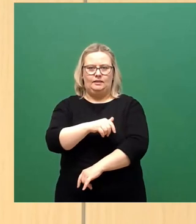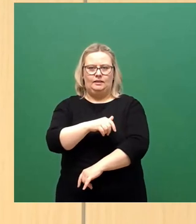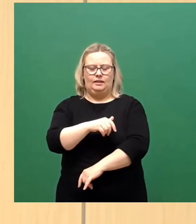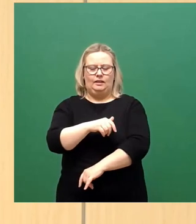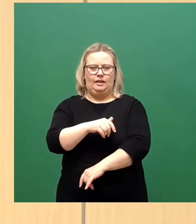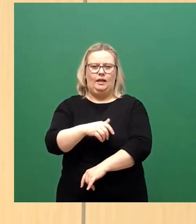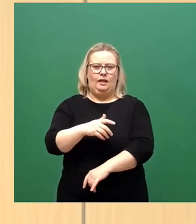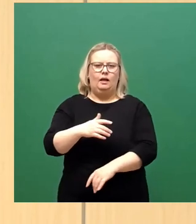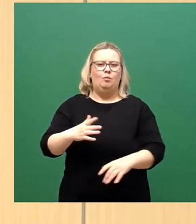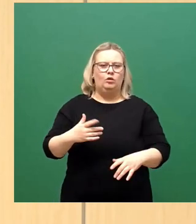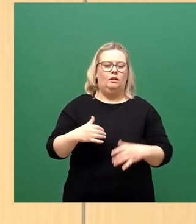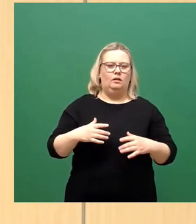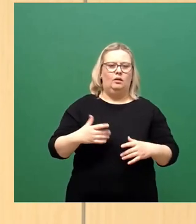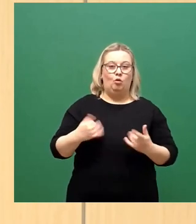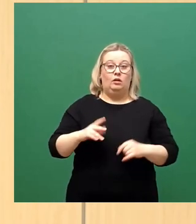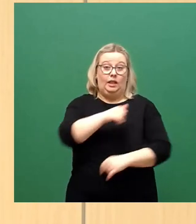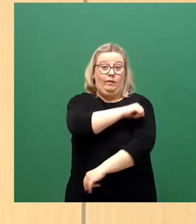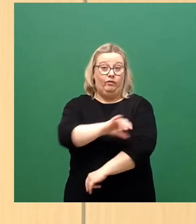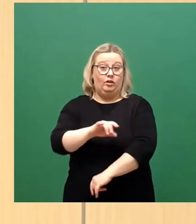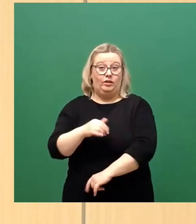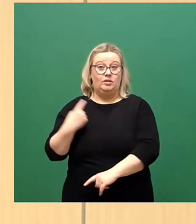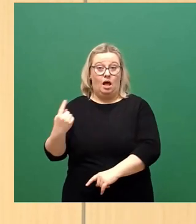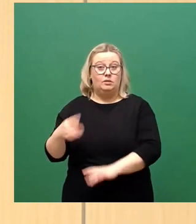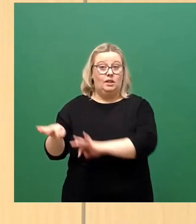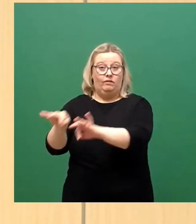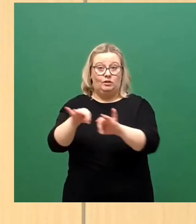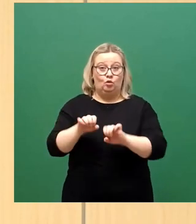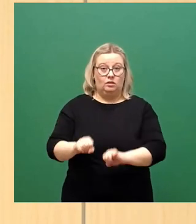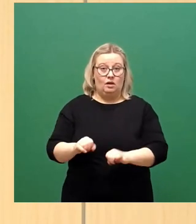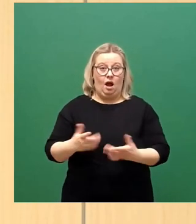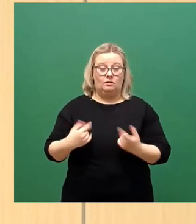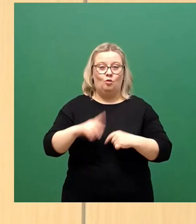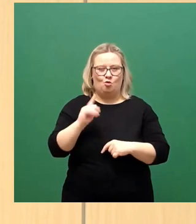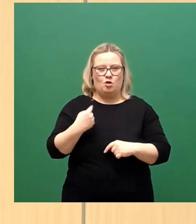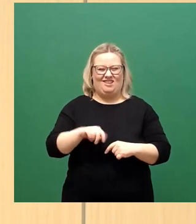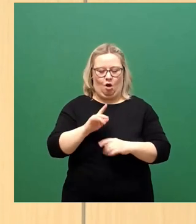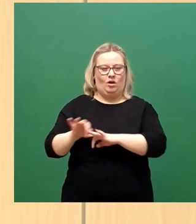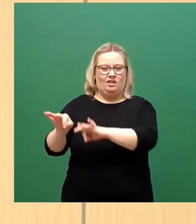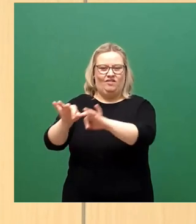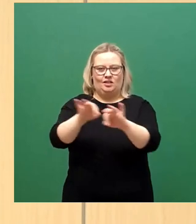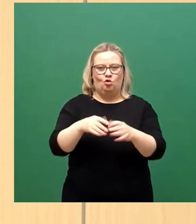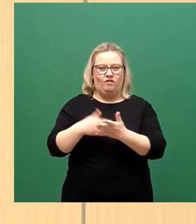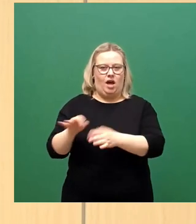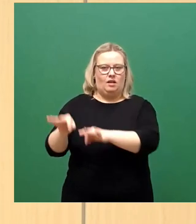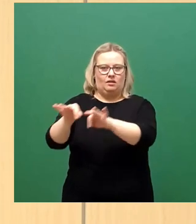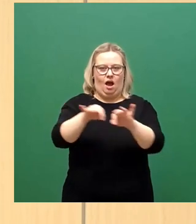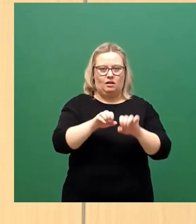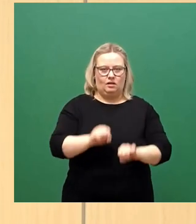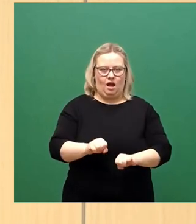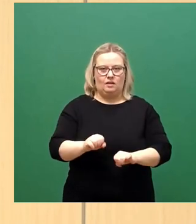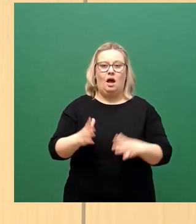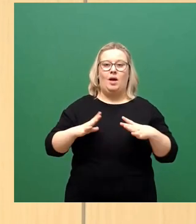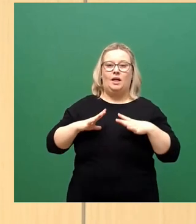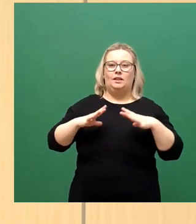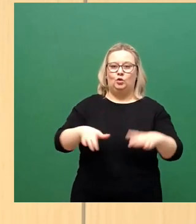die natürlich infektiös sein können und im Grunde diese Infektion weitertragen können. Aber die gesunden Menschen werden